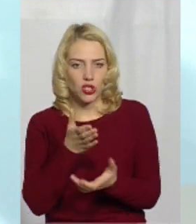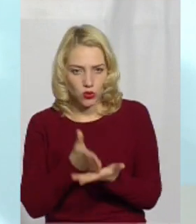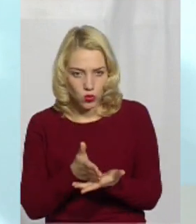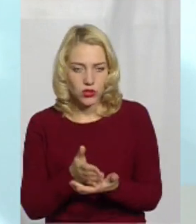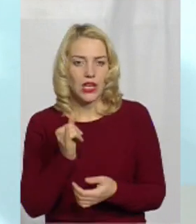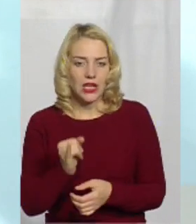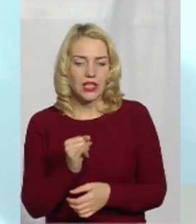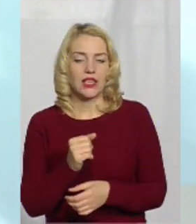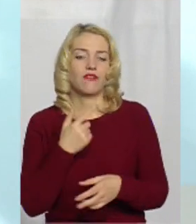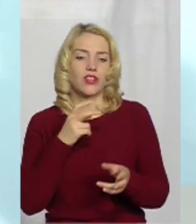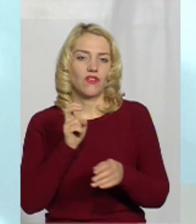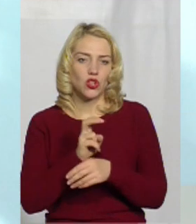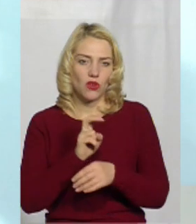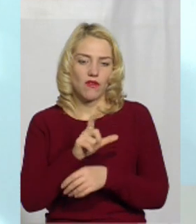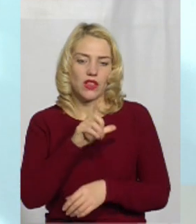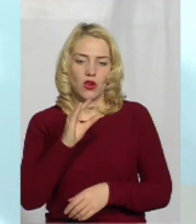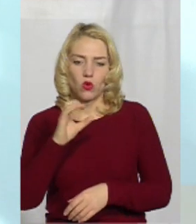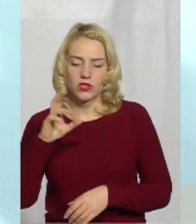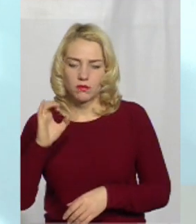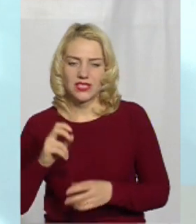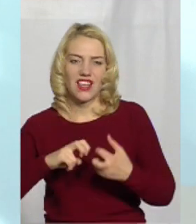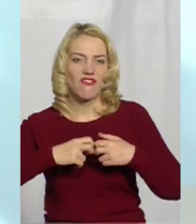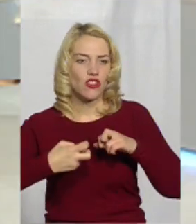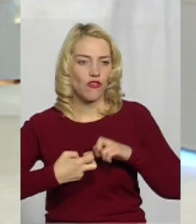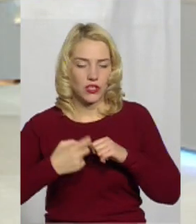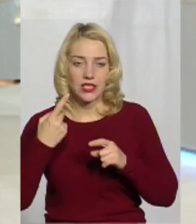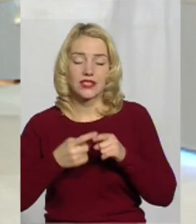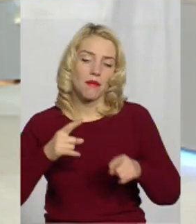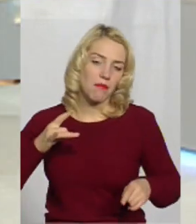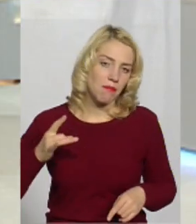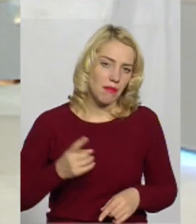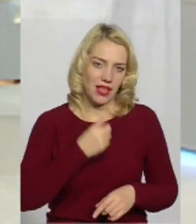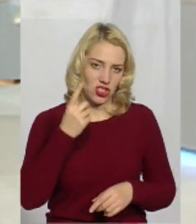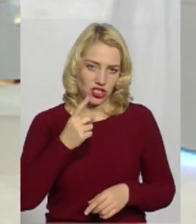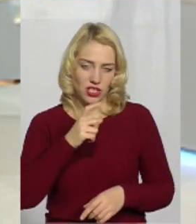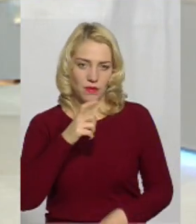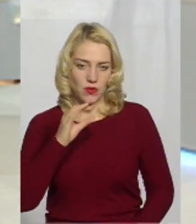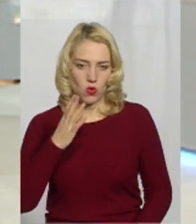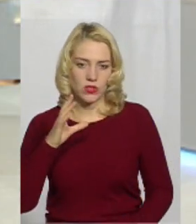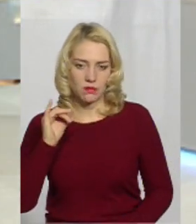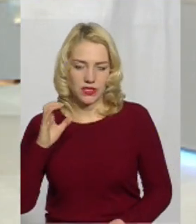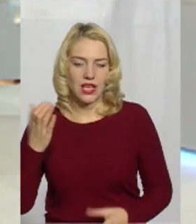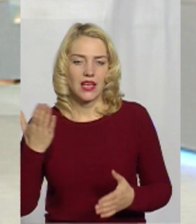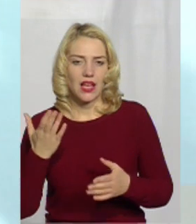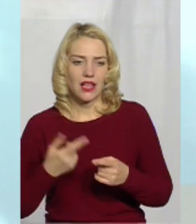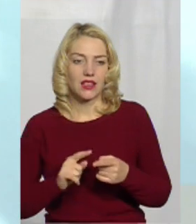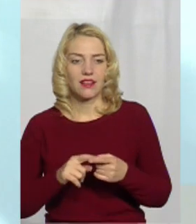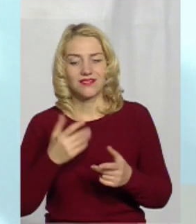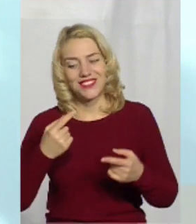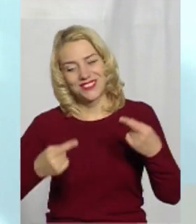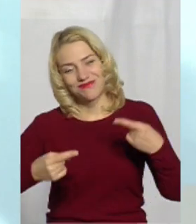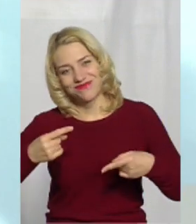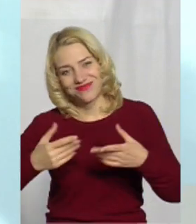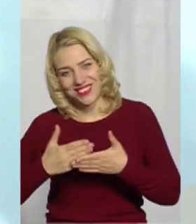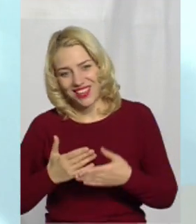Неодноразово відвідували хоспис в Івано-Франківську. Це перший хоспис, який з'явився в Україні, здається. Йде дискусія, хто перший,